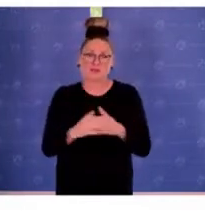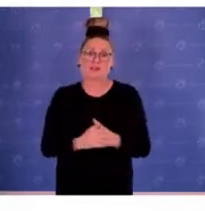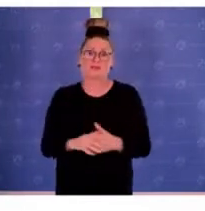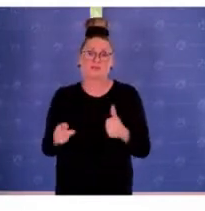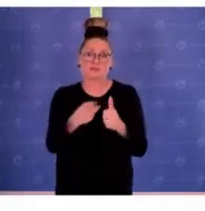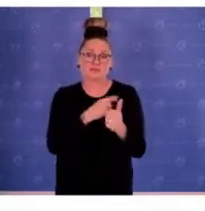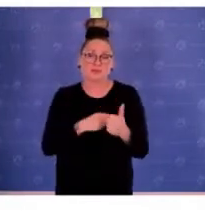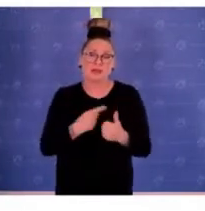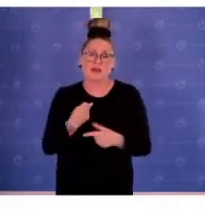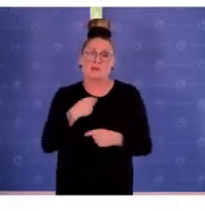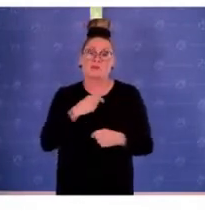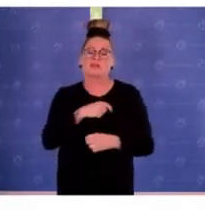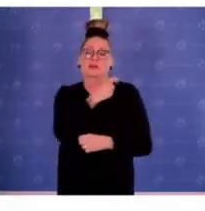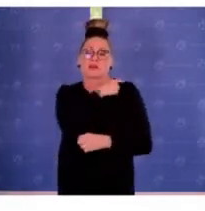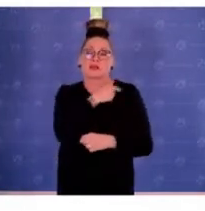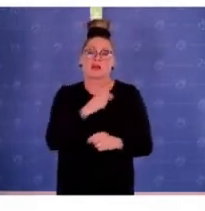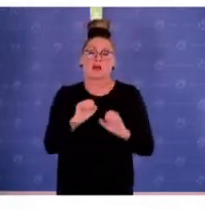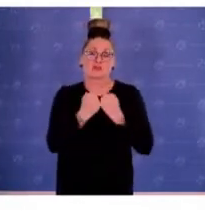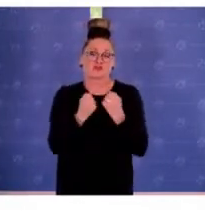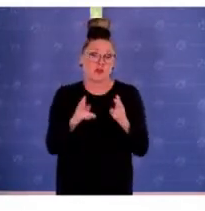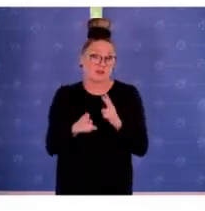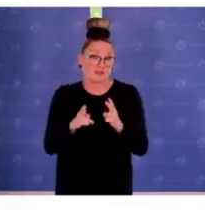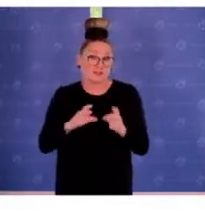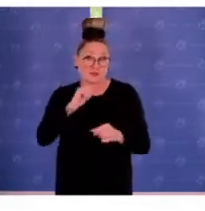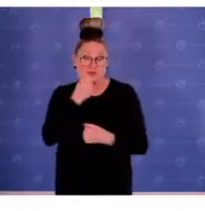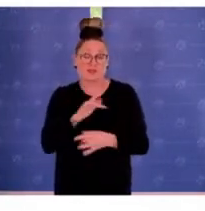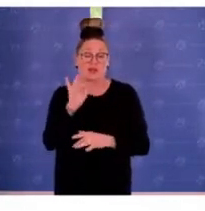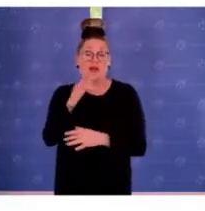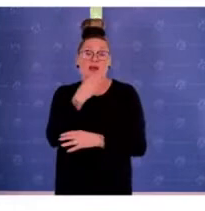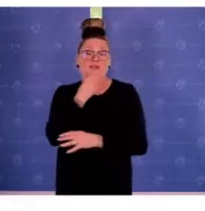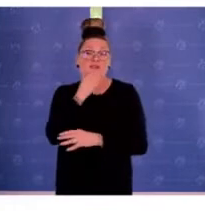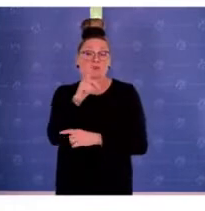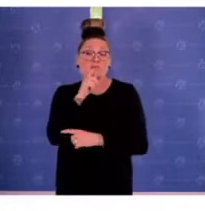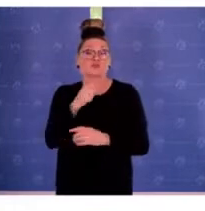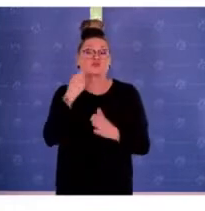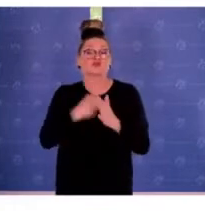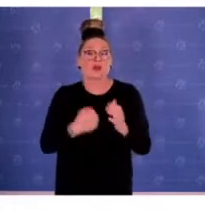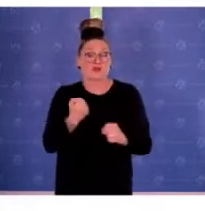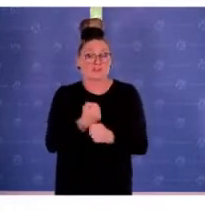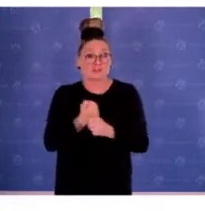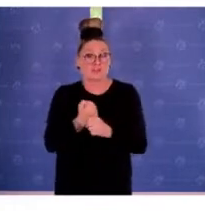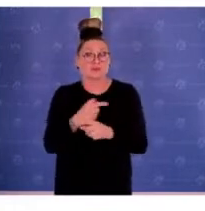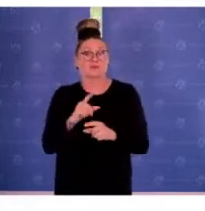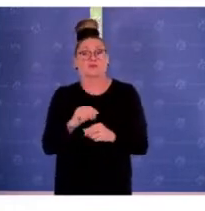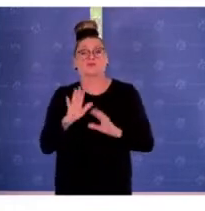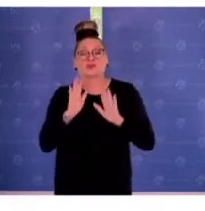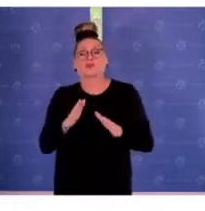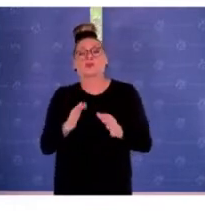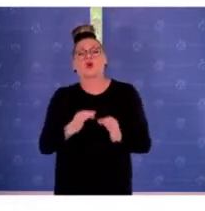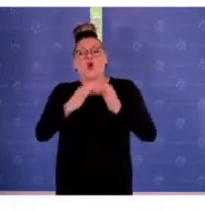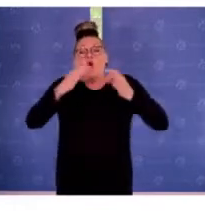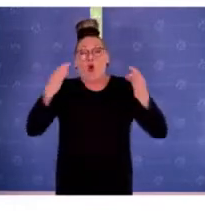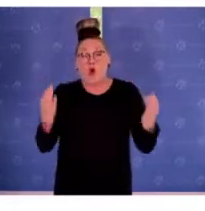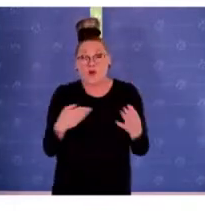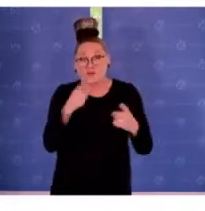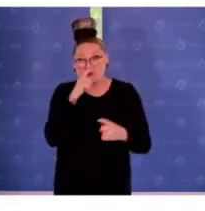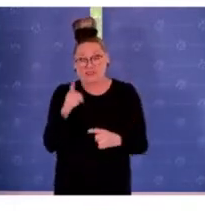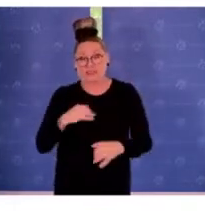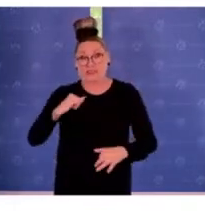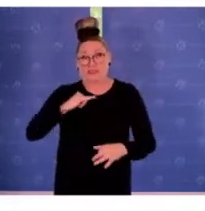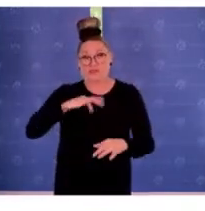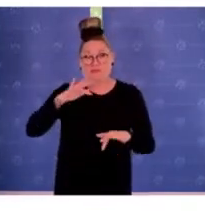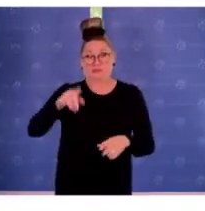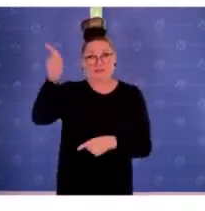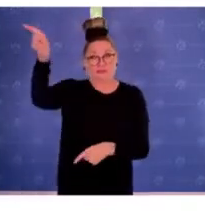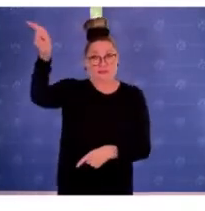nämlich, dass unsere Generalstaatsanwaltschaft bei antisemitischen Straftaten grundsätzlich das öffentliche Interesse betont. Also